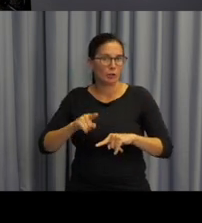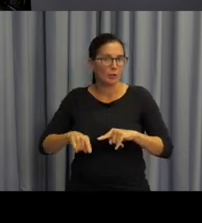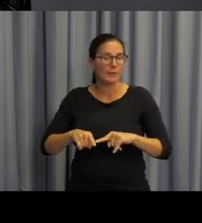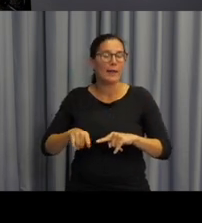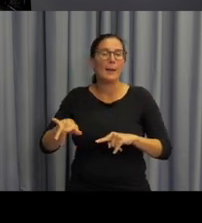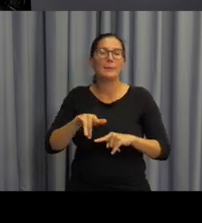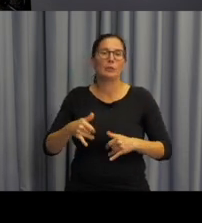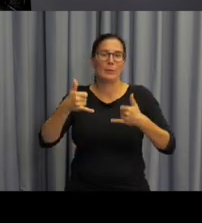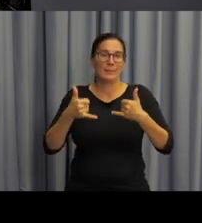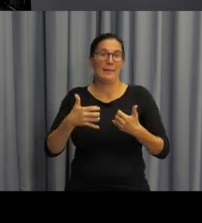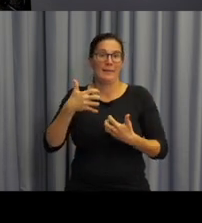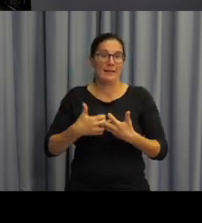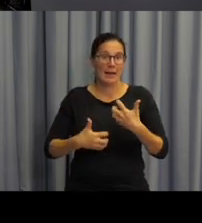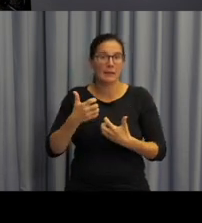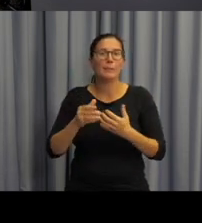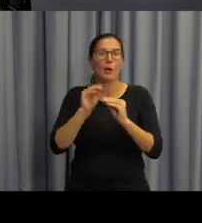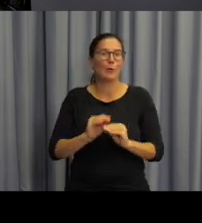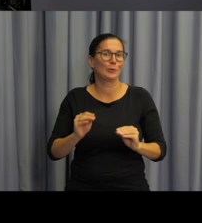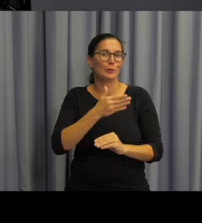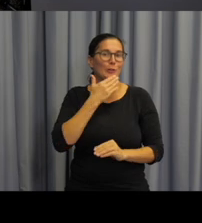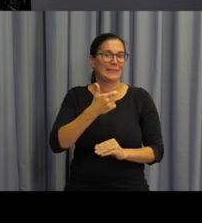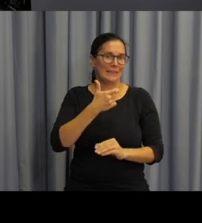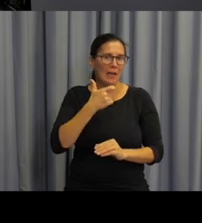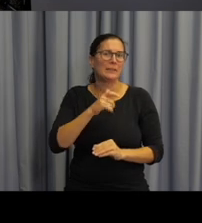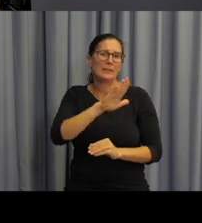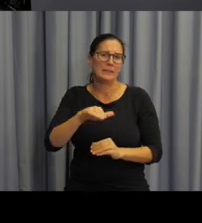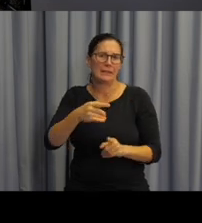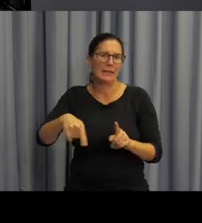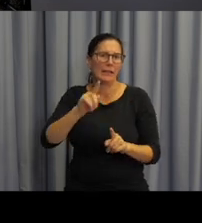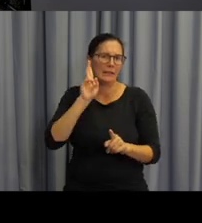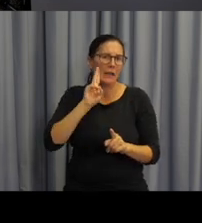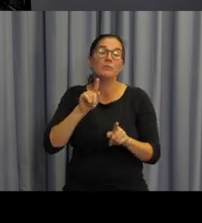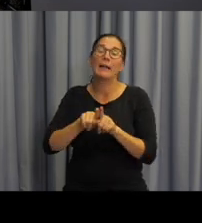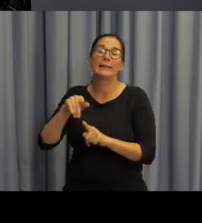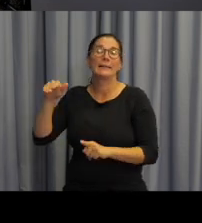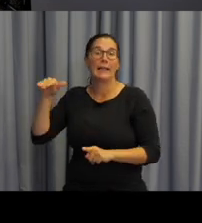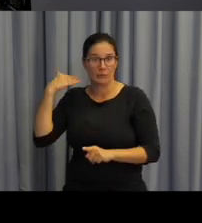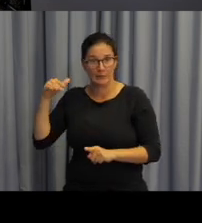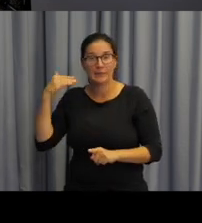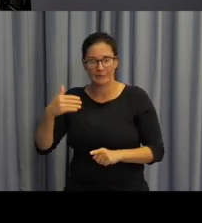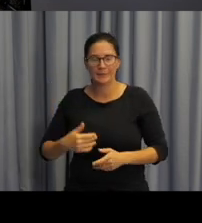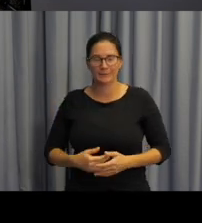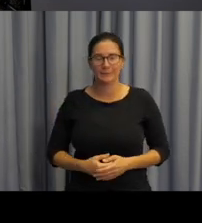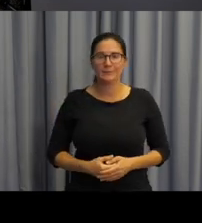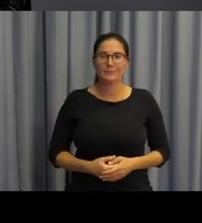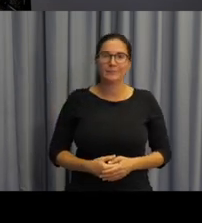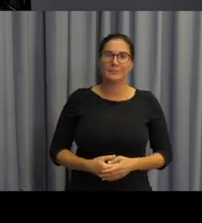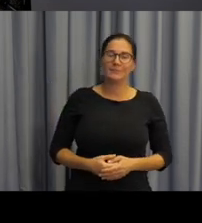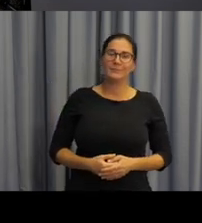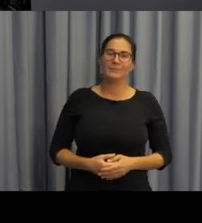v Praze Radlicích, kde jsem učila češtinu, žáky neslyšící, žáky nedoslýchavé. A